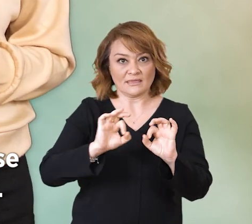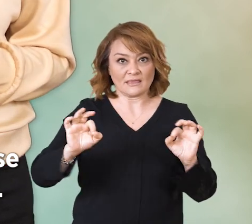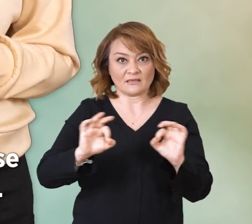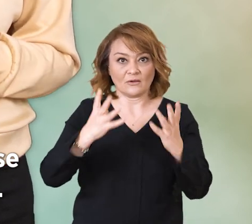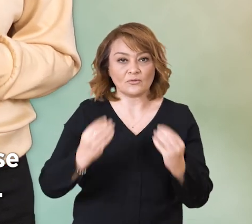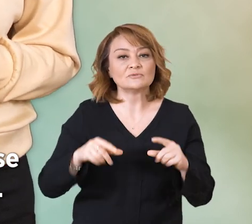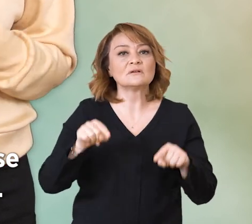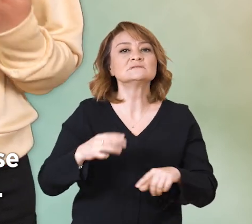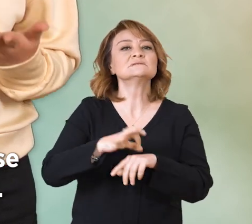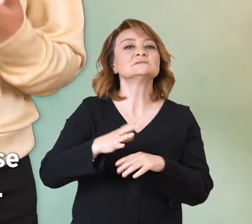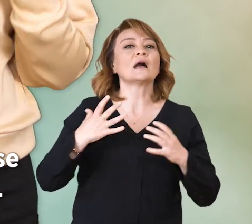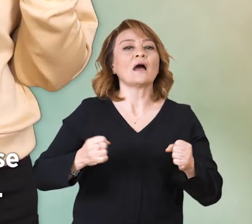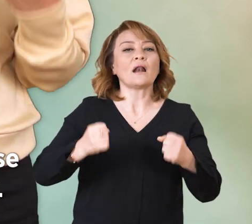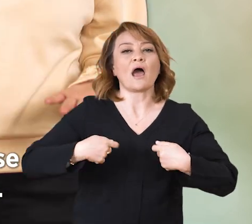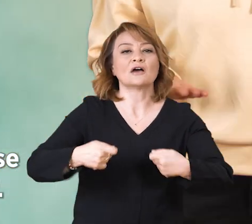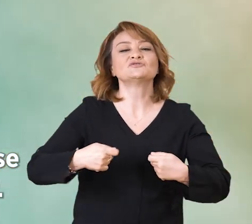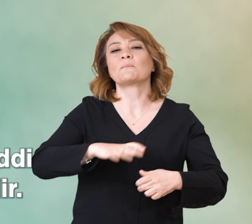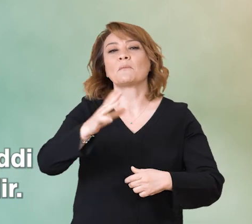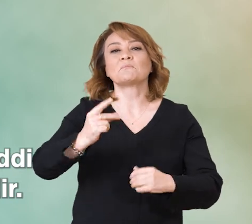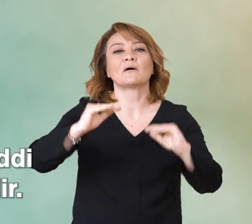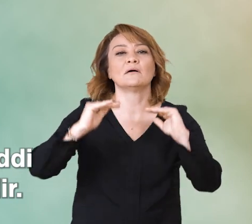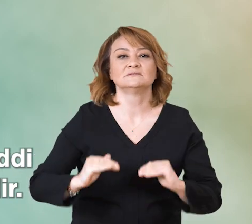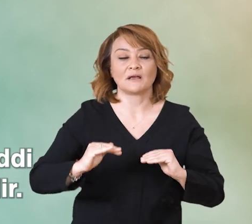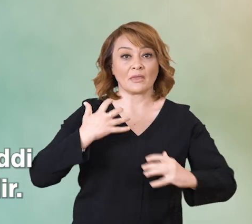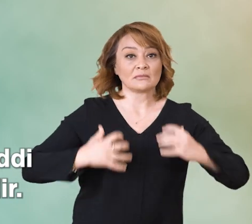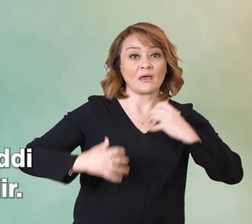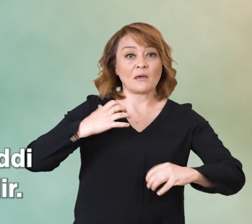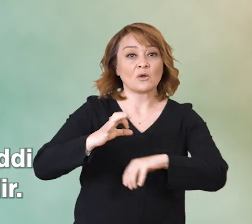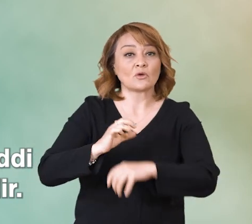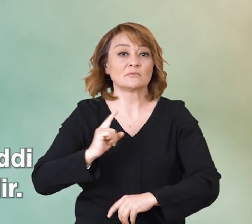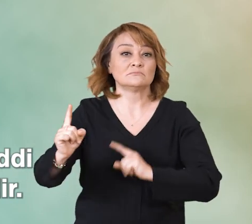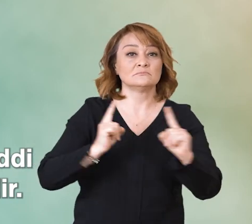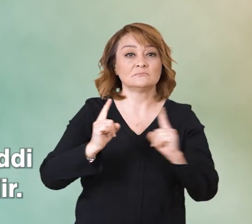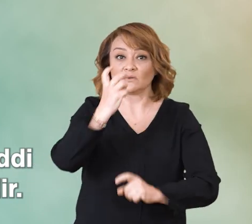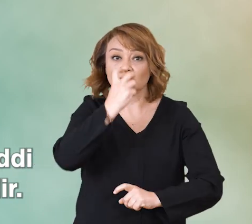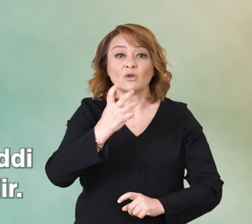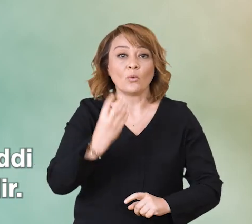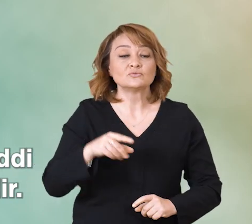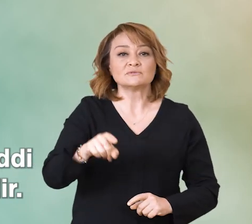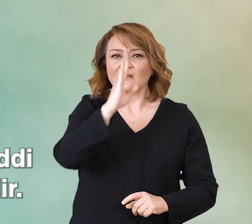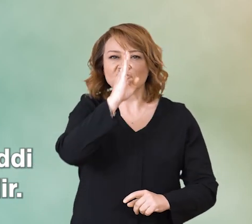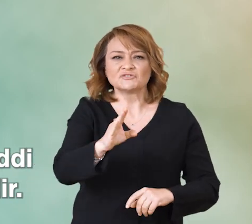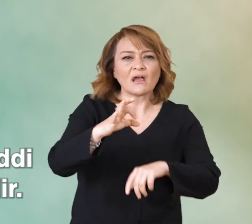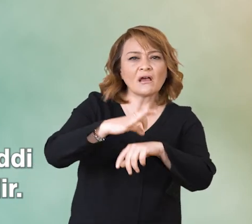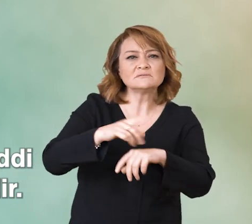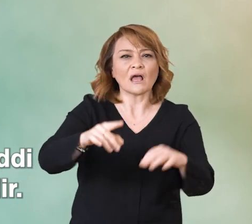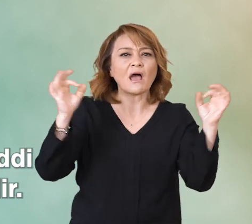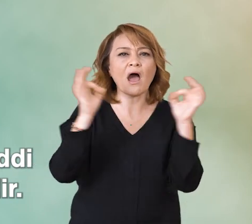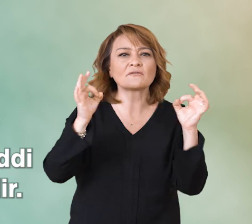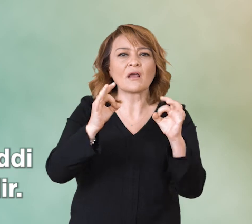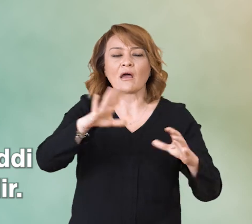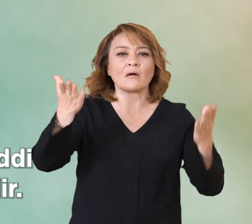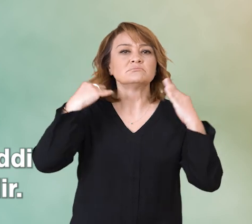sağlığınız için yapılan harcamalar azalır. Taramalarınızı düzenli yaptırdığınız için ciddi hastalıklarınızda